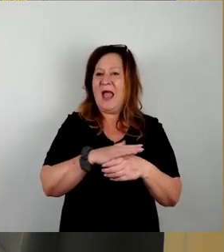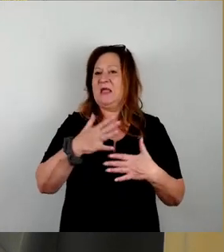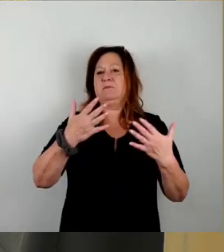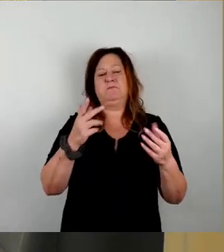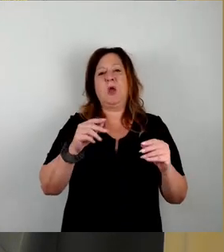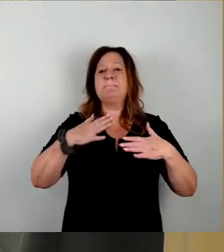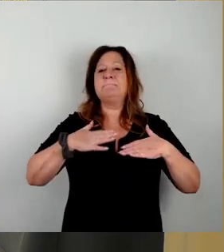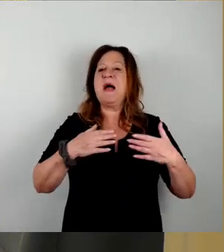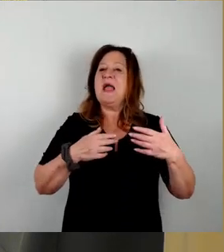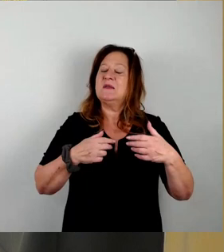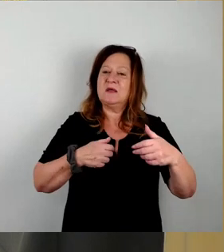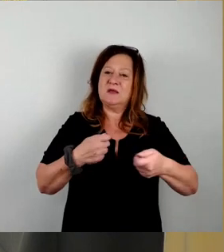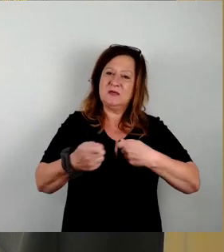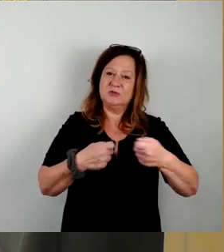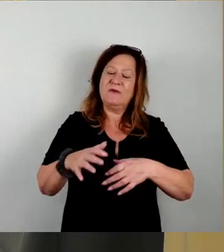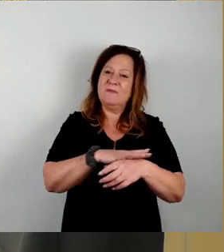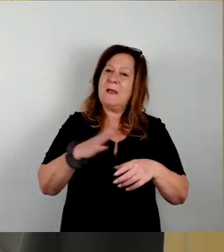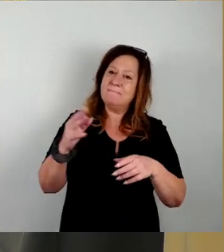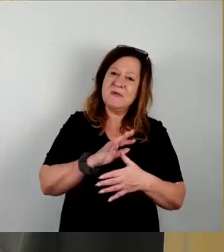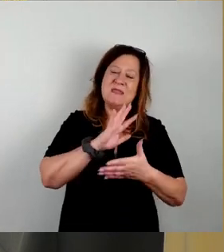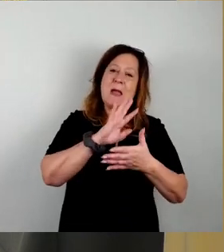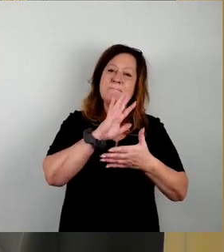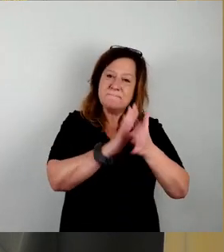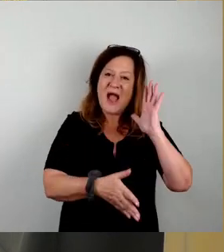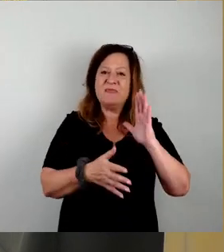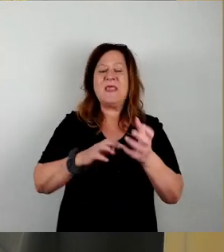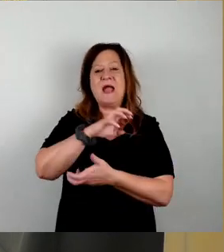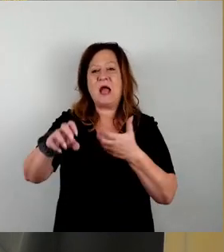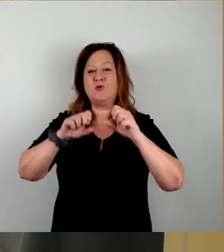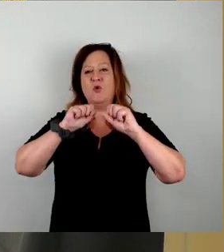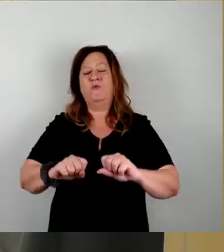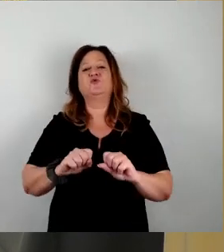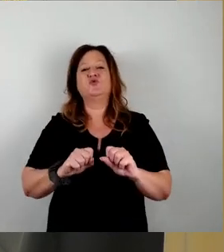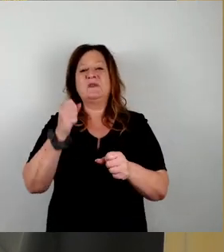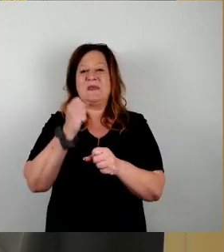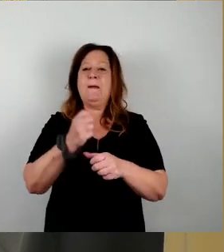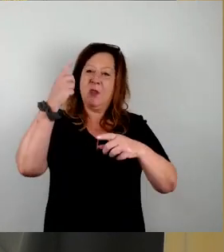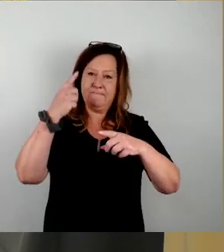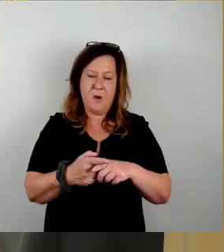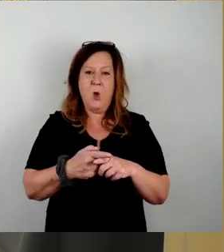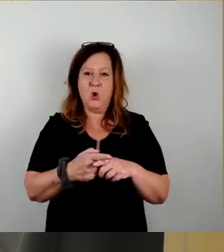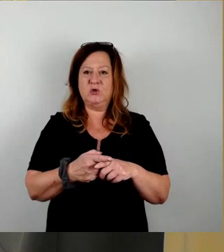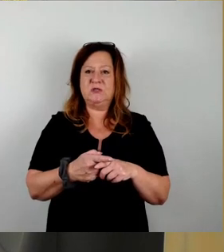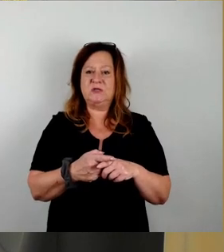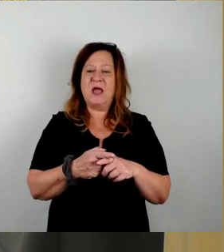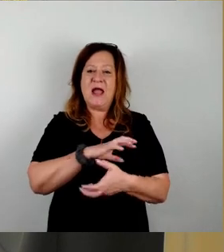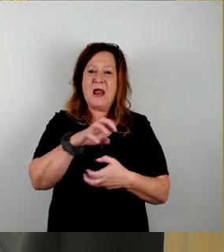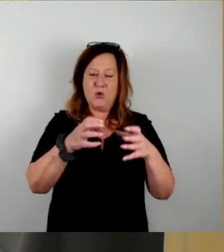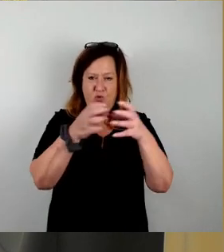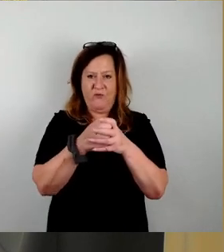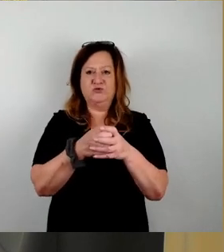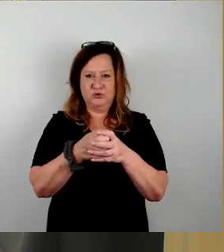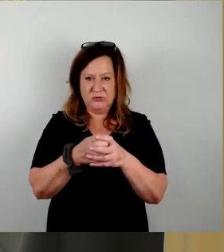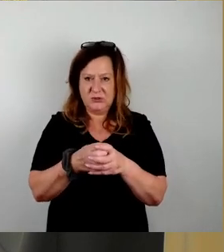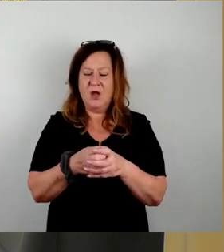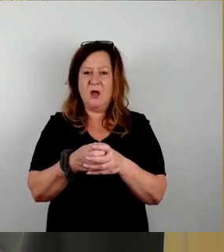wir uns Pläne machen, mit dem Brand- und Katastrophenschutzamt und auch mit dem Verwaltungsstab. Also wir wollen dort ein Gesamtbild, was das auch